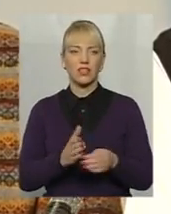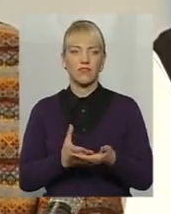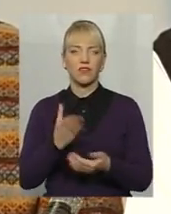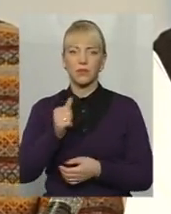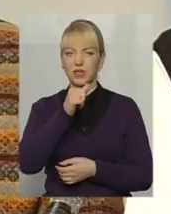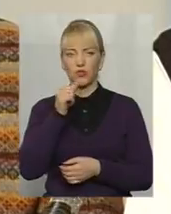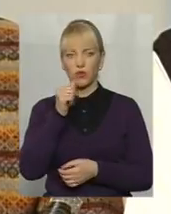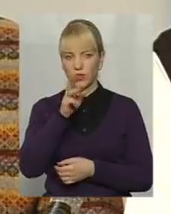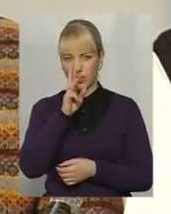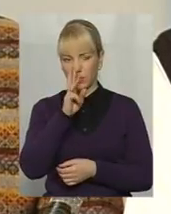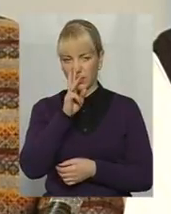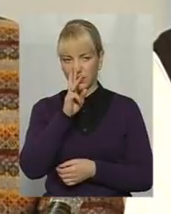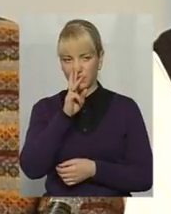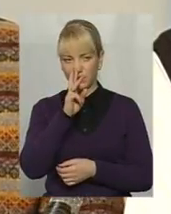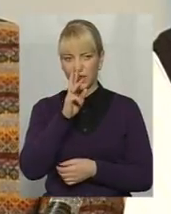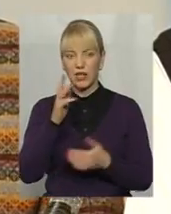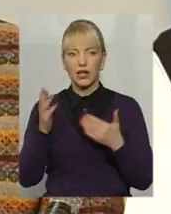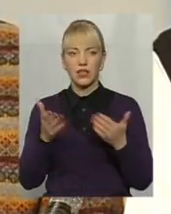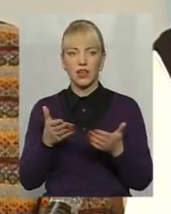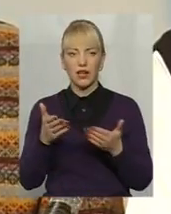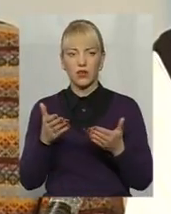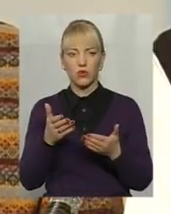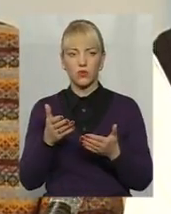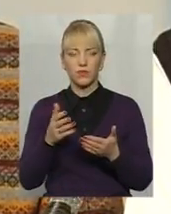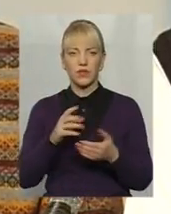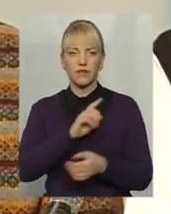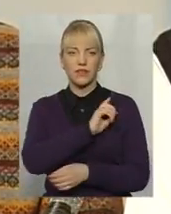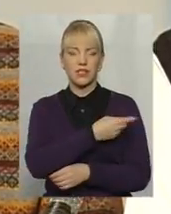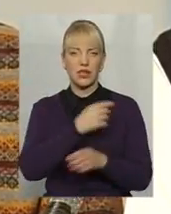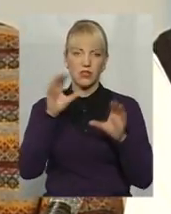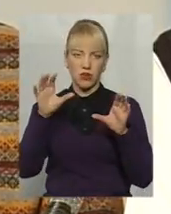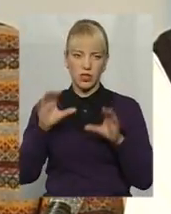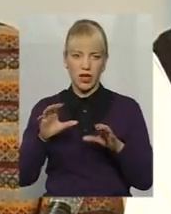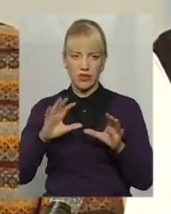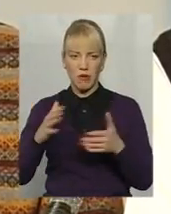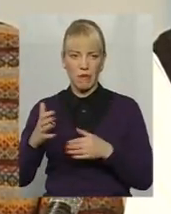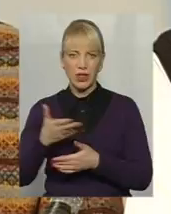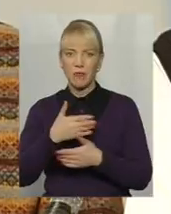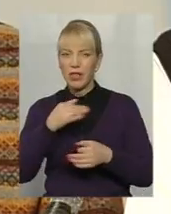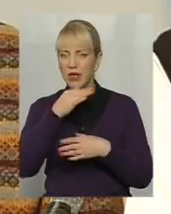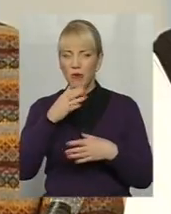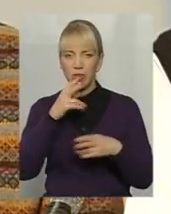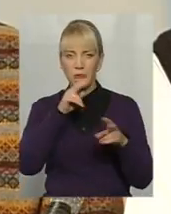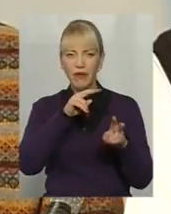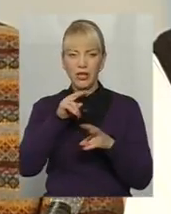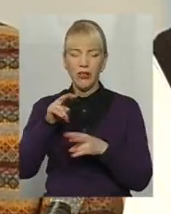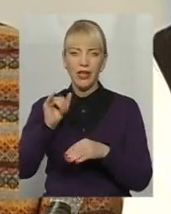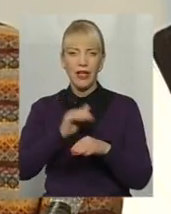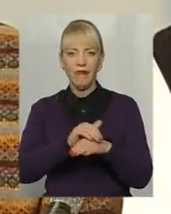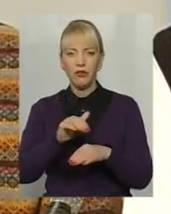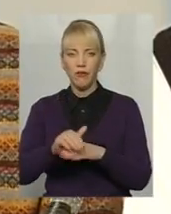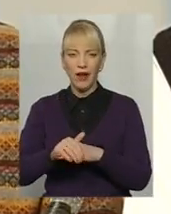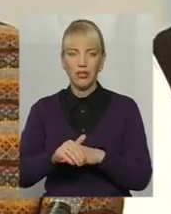тіньової заробітної плати, так званої, яку в силу певних законодавчих моментів ми не завжди можемо відслідкувати і зафіксувати.